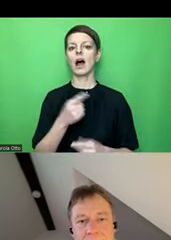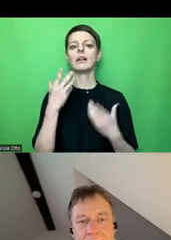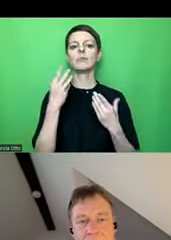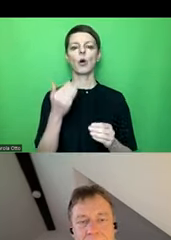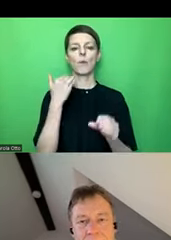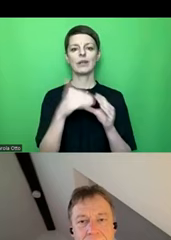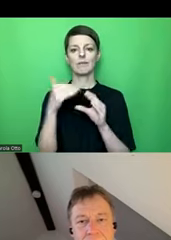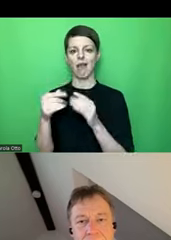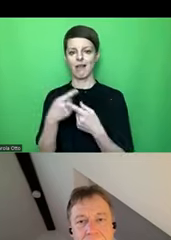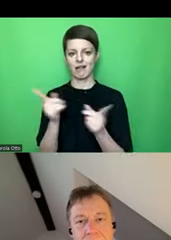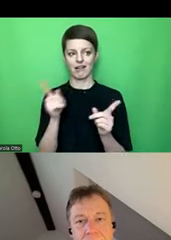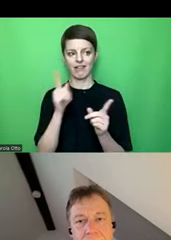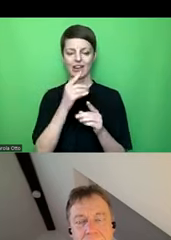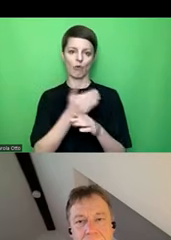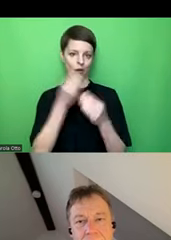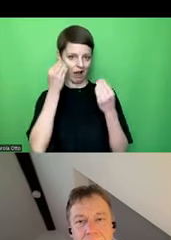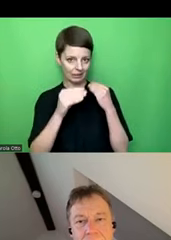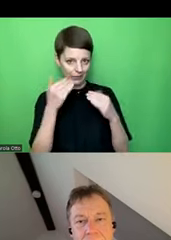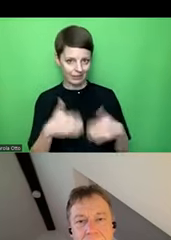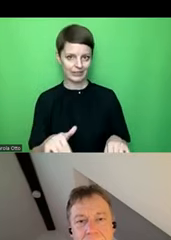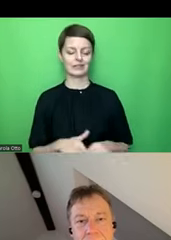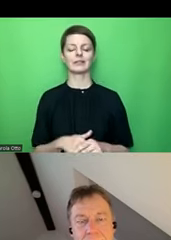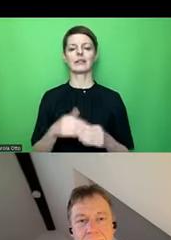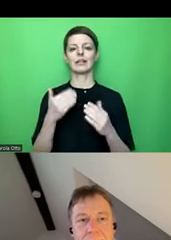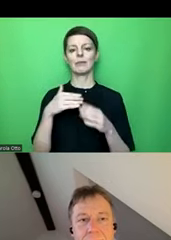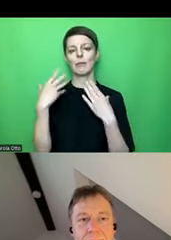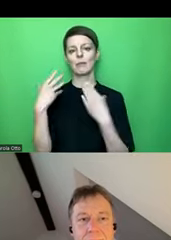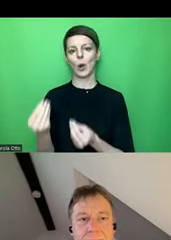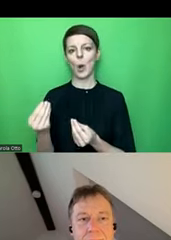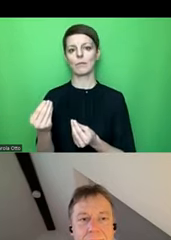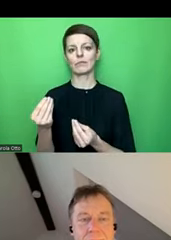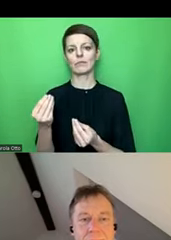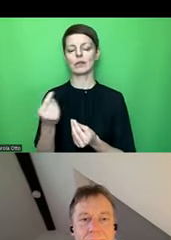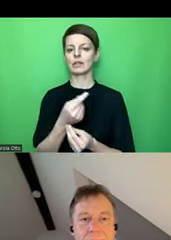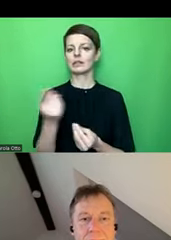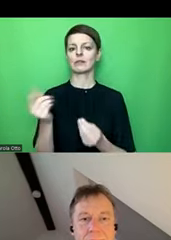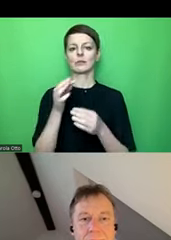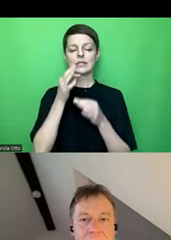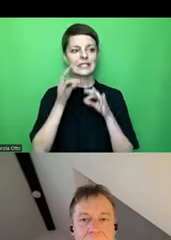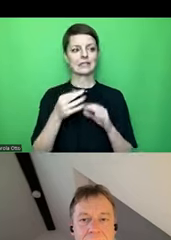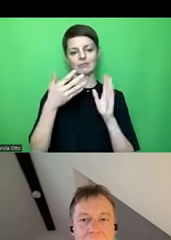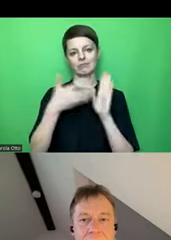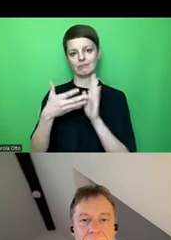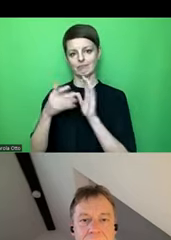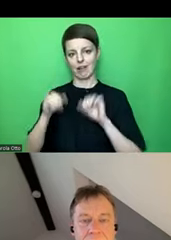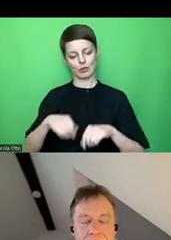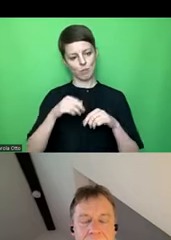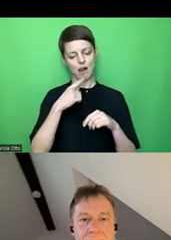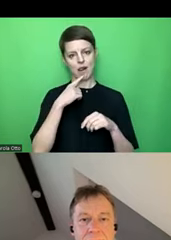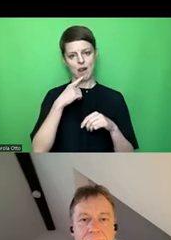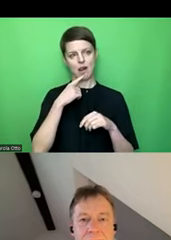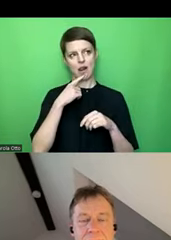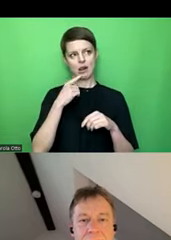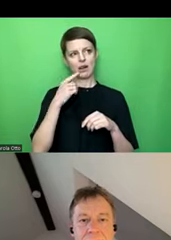werden, wenn Sie sich registriert haben, sodass Sie nochmal alles quasi nachschauen können und in sich in Ruhe arbeiten